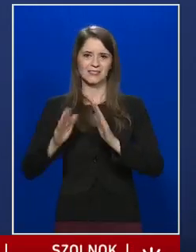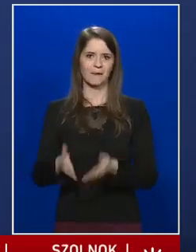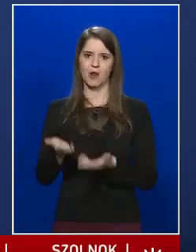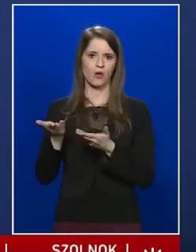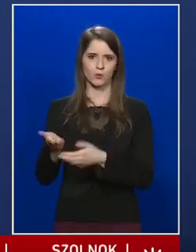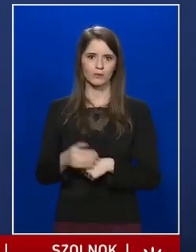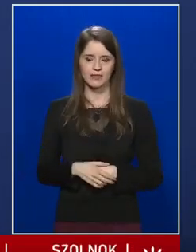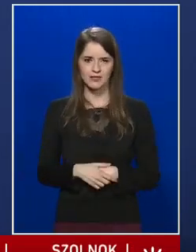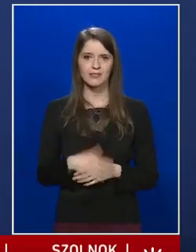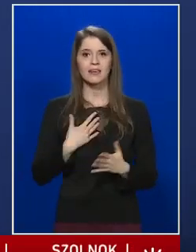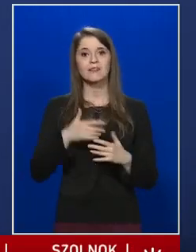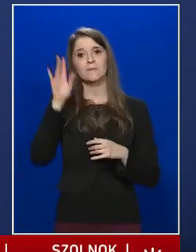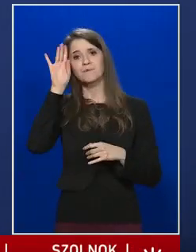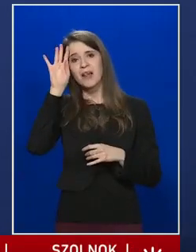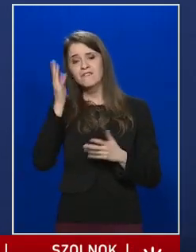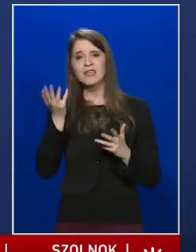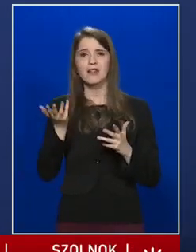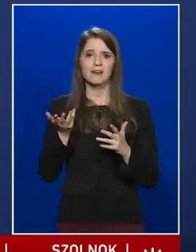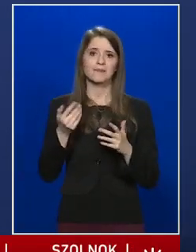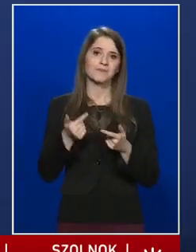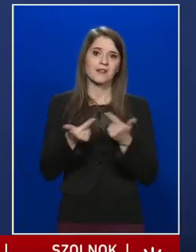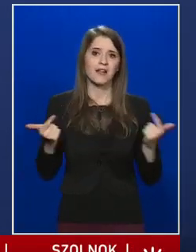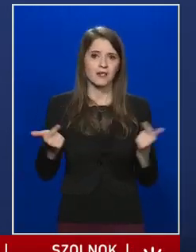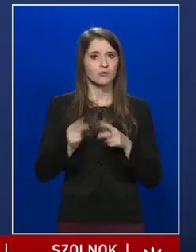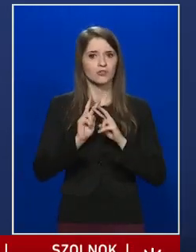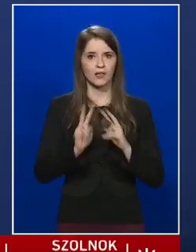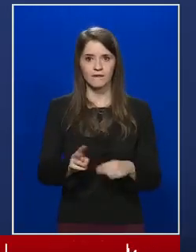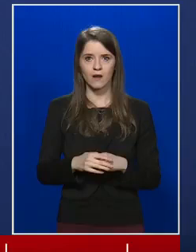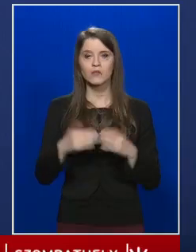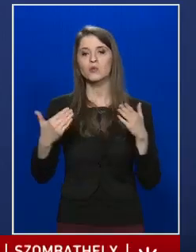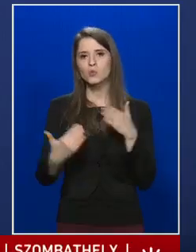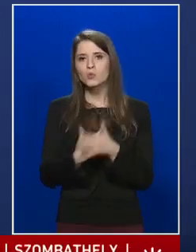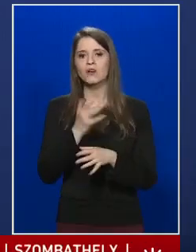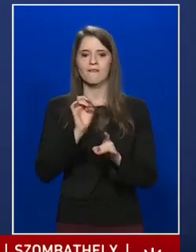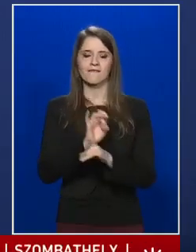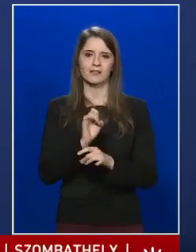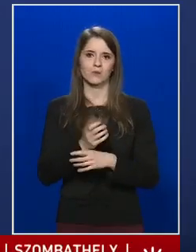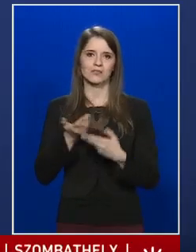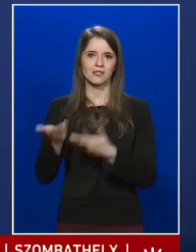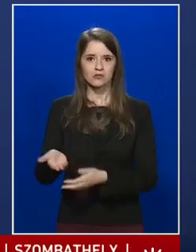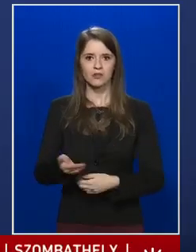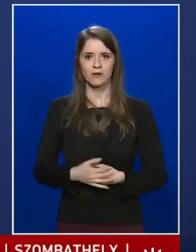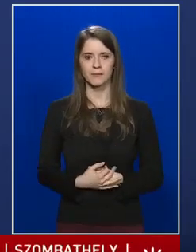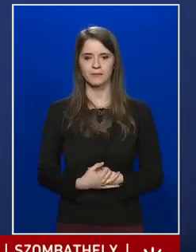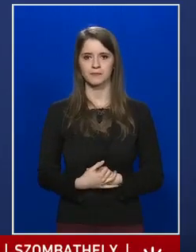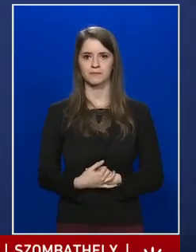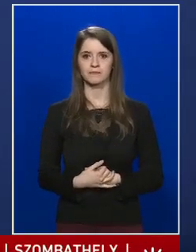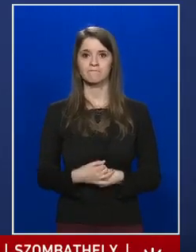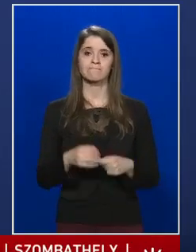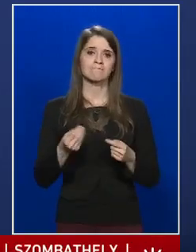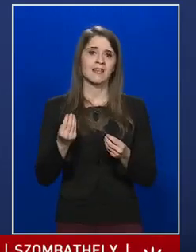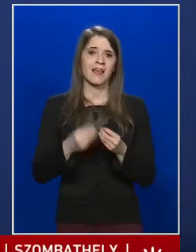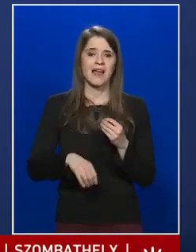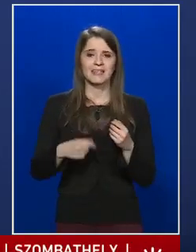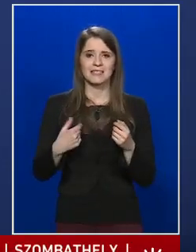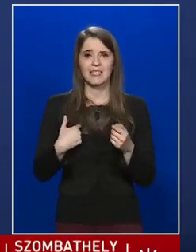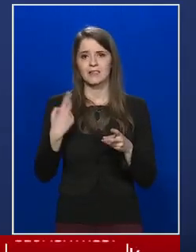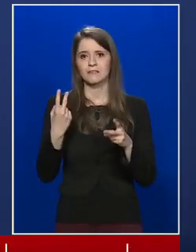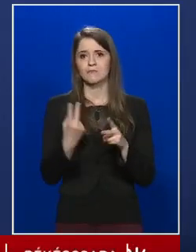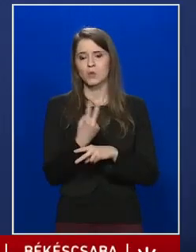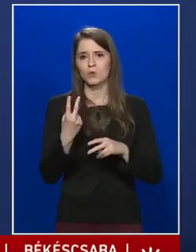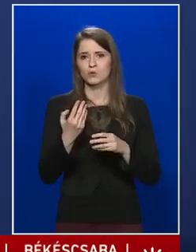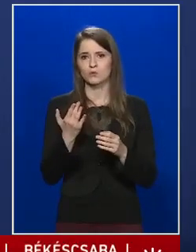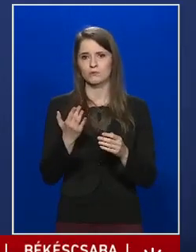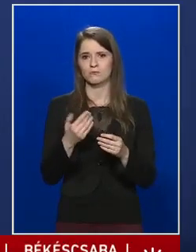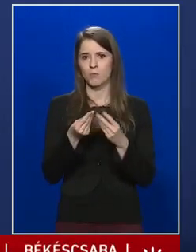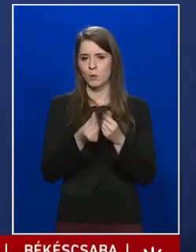elvi lehetősége megvan annak, hogy újrafertőződjön. Ezért alkalmazzuk azt a